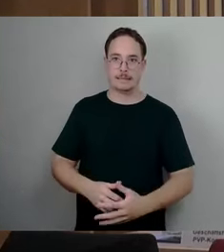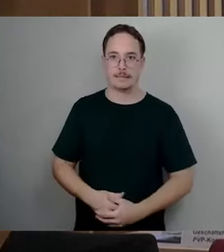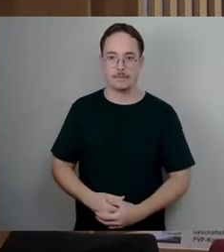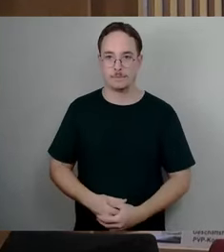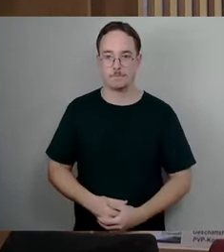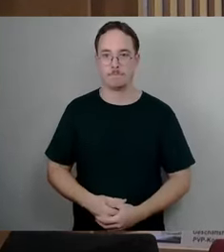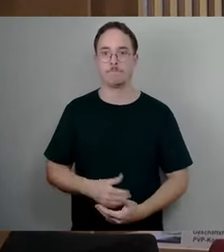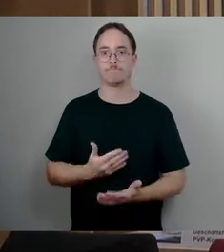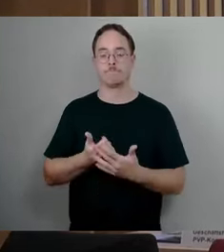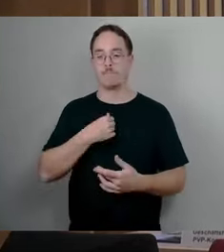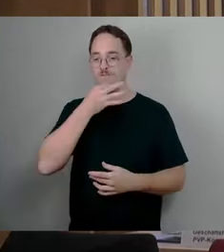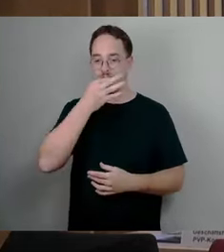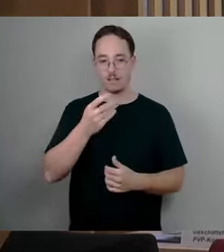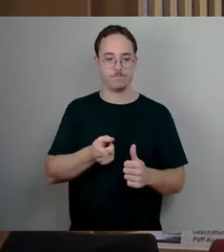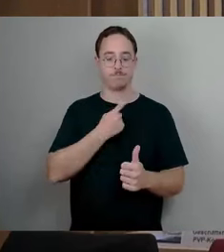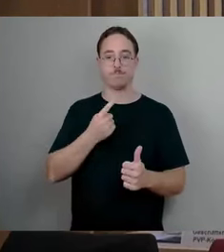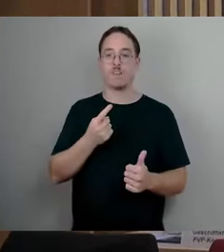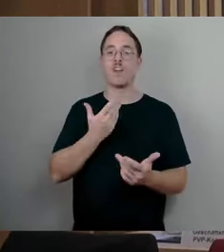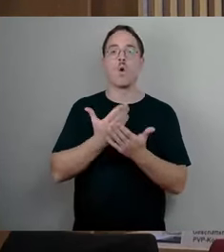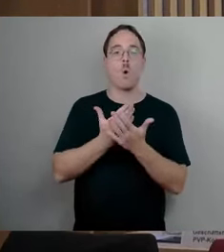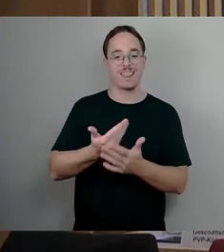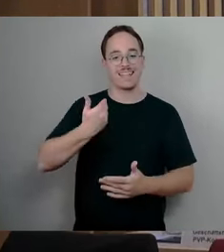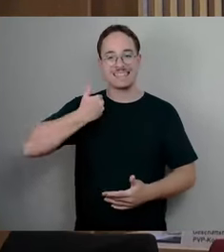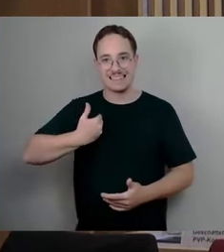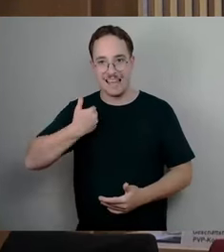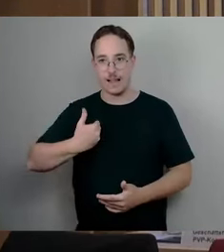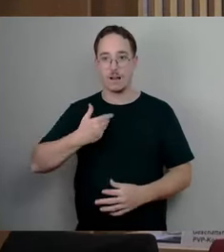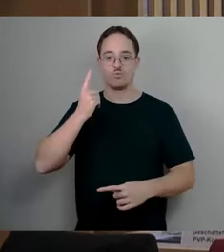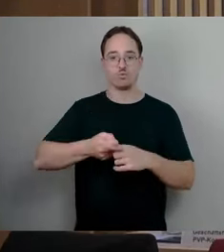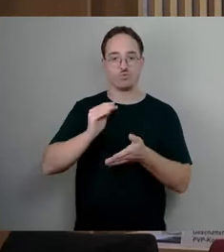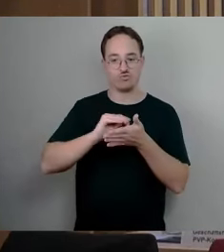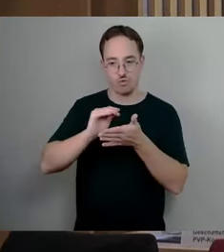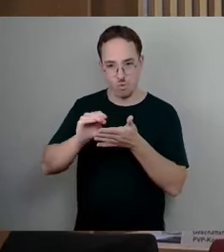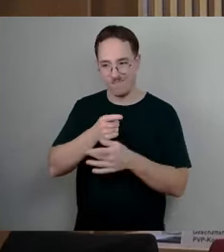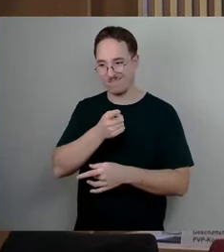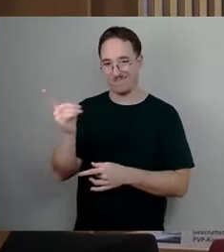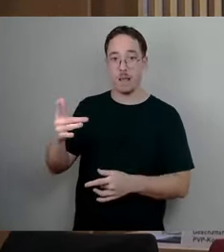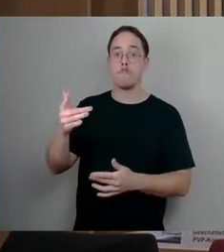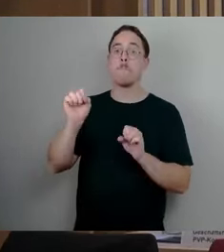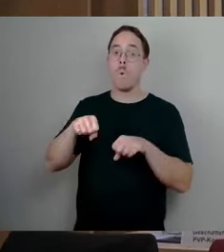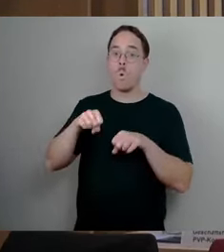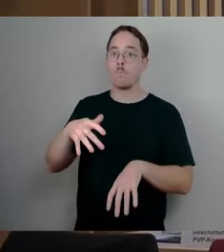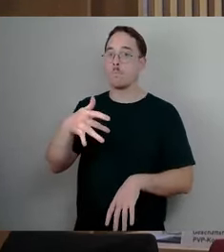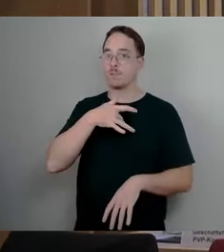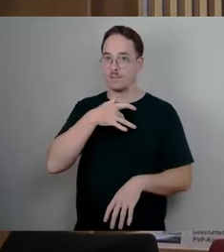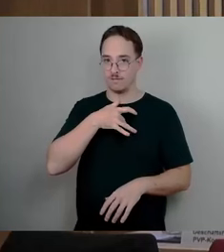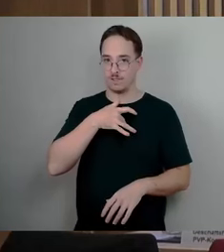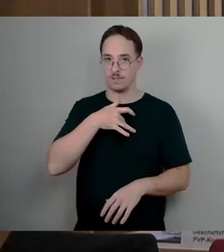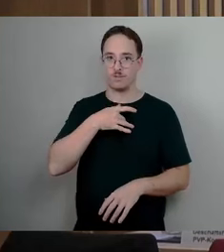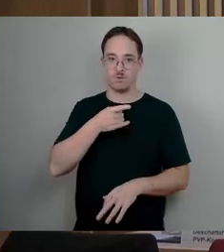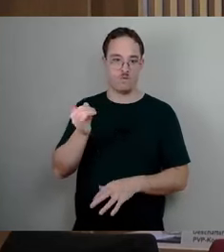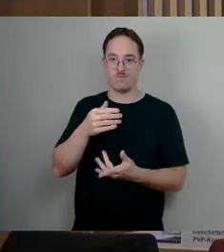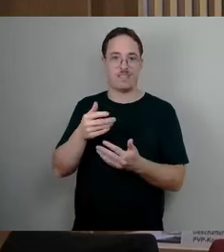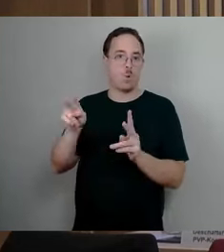konkreten Träger und eben zufolge auch welche Schulen in Dresden könnte es betreffen, dass sie von Kürzungen